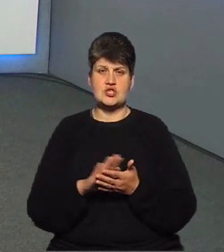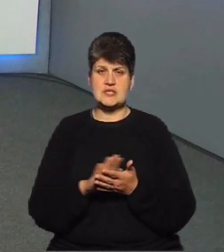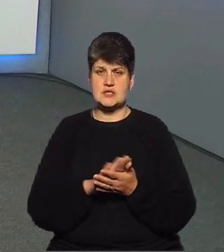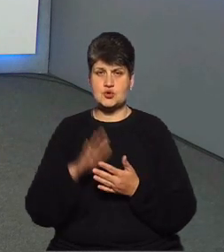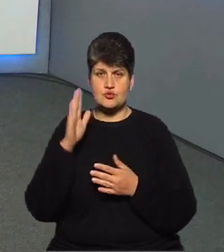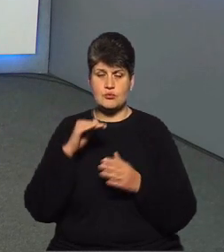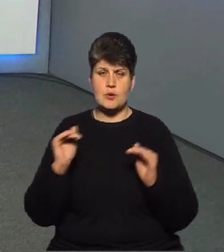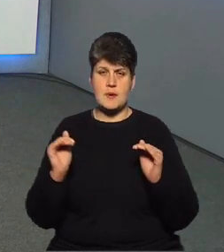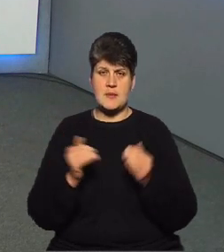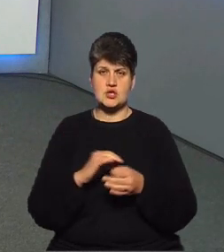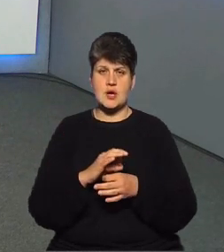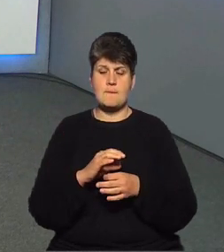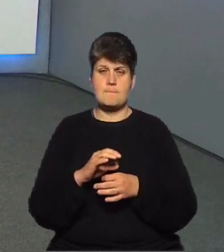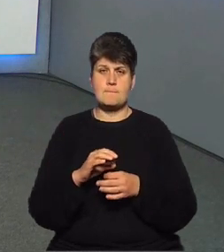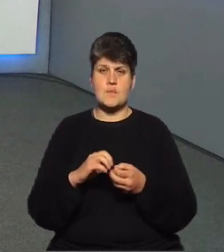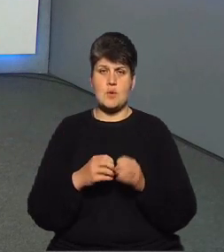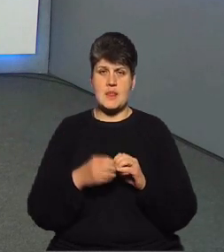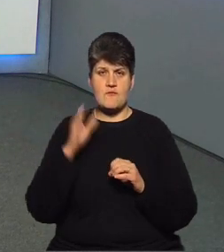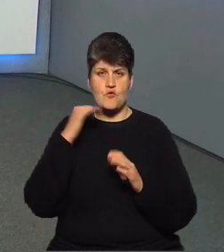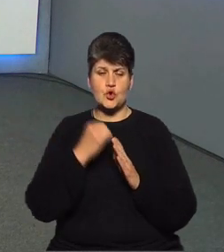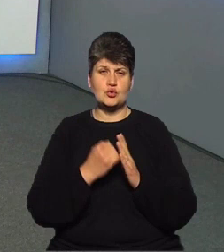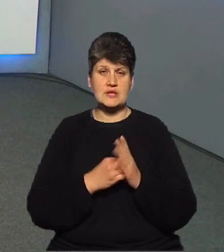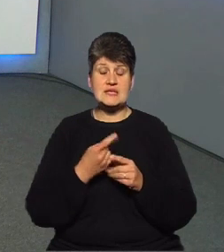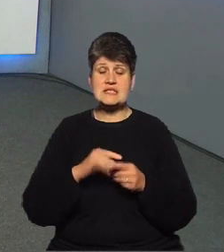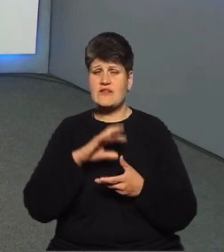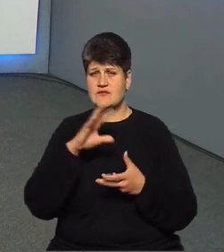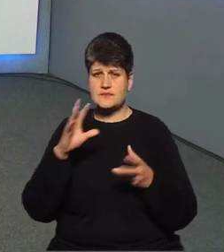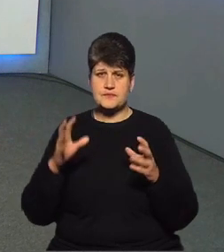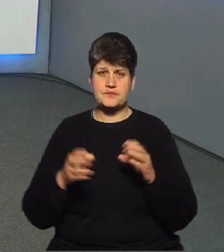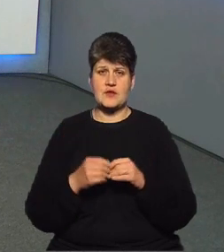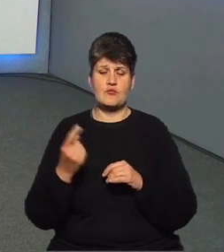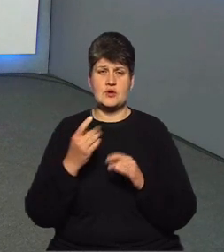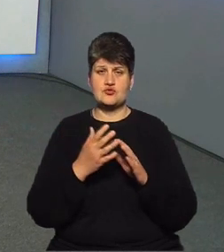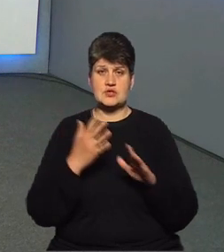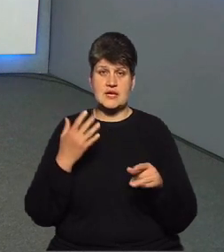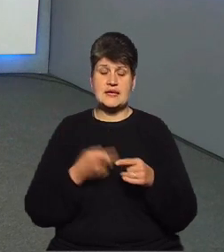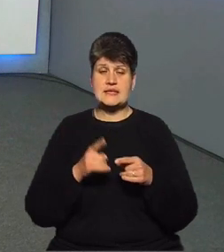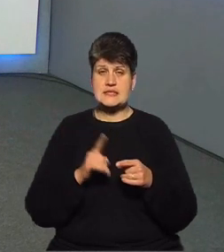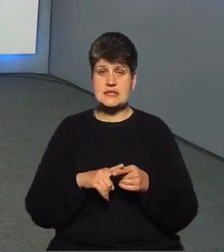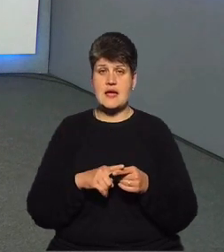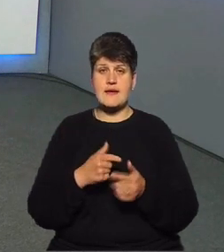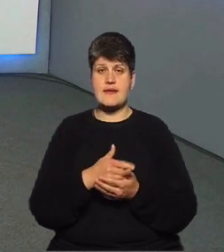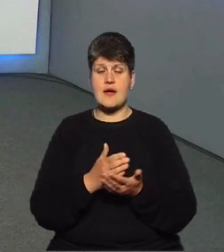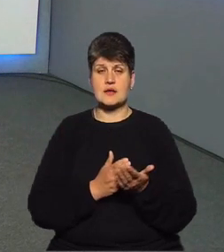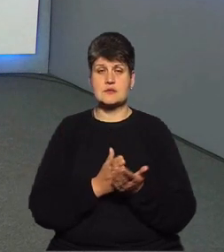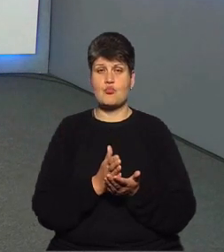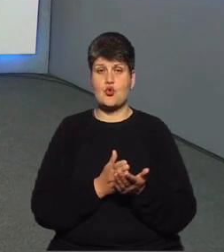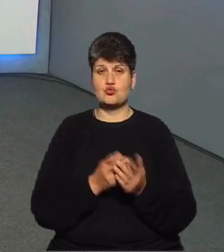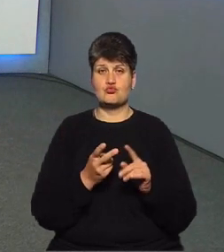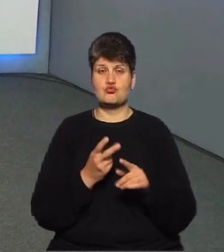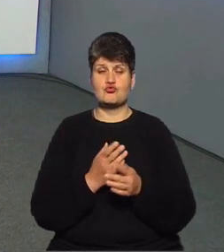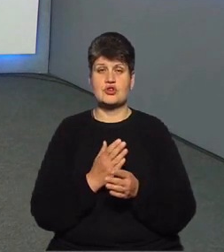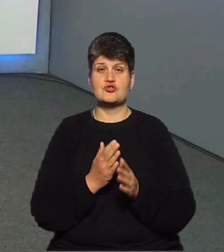водоканалу. Це все в сукупності. В першу чергу, звичайно, це якість послуги, в другу чергу, це надійність